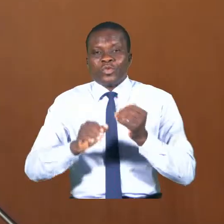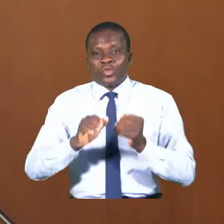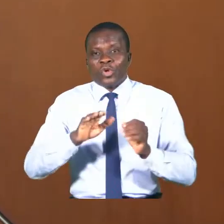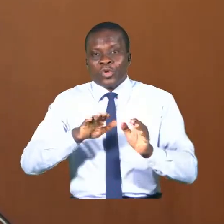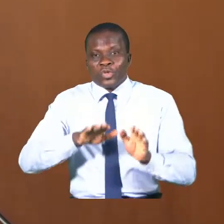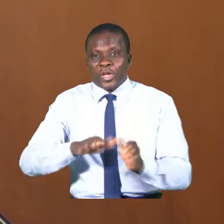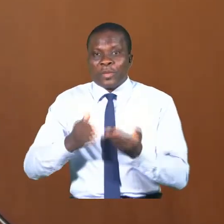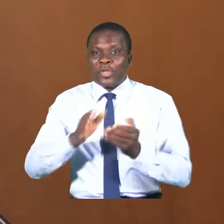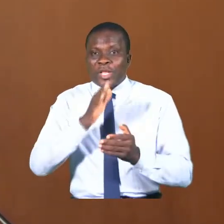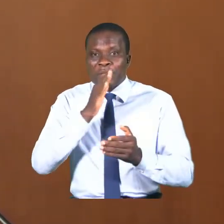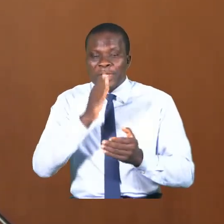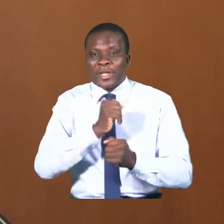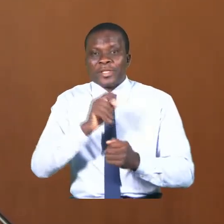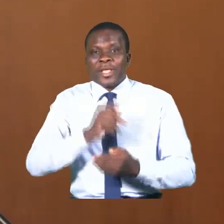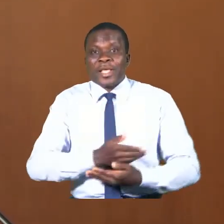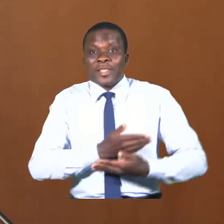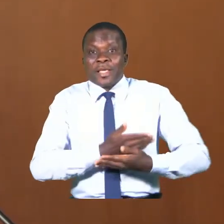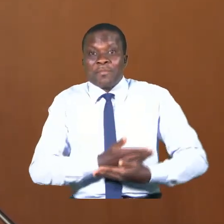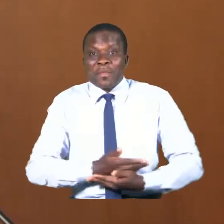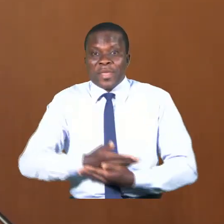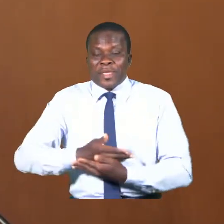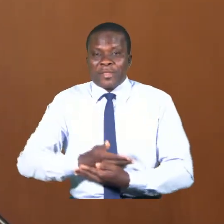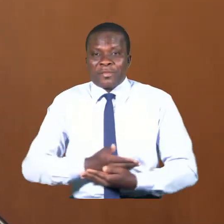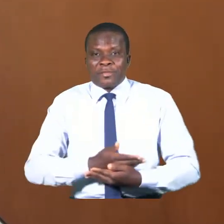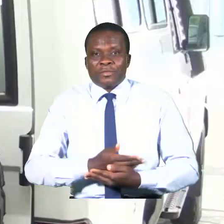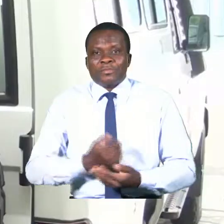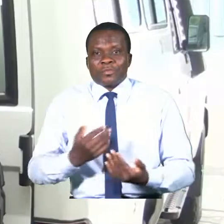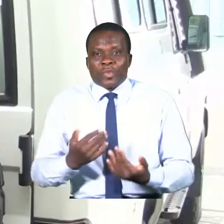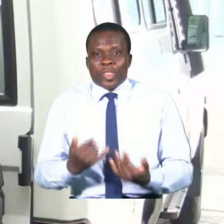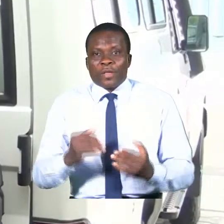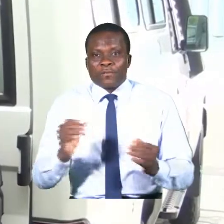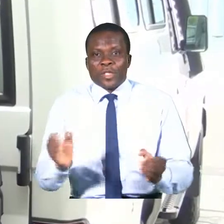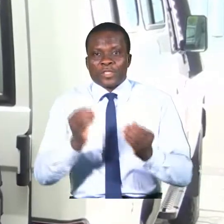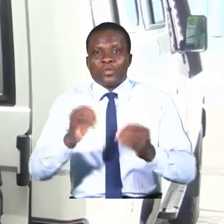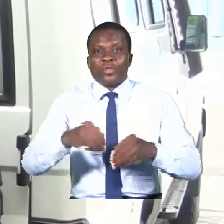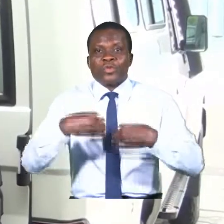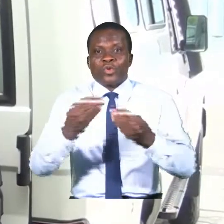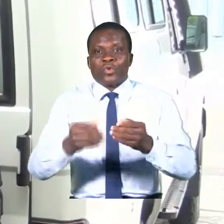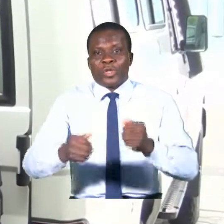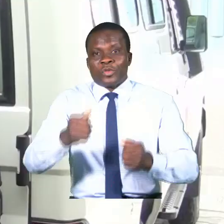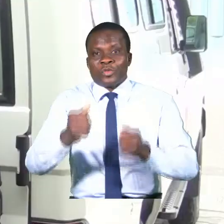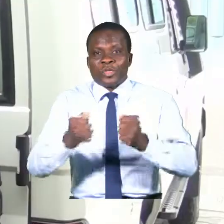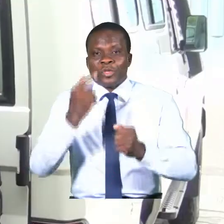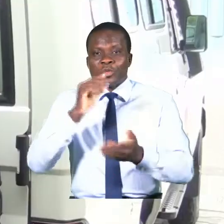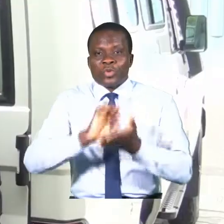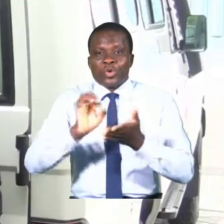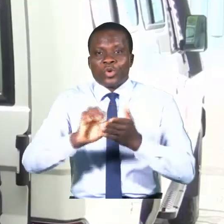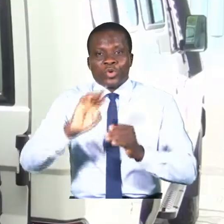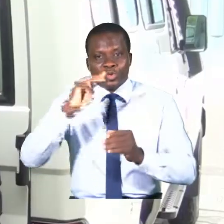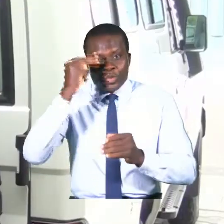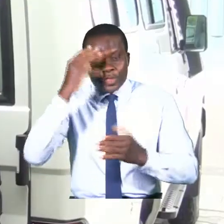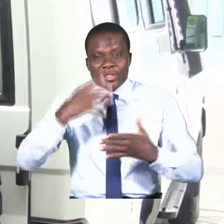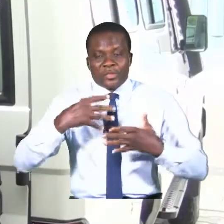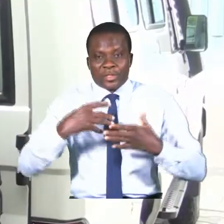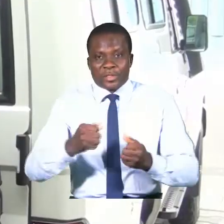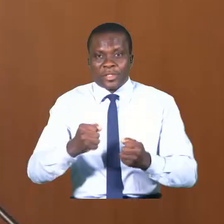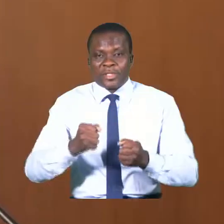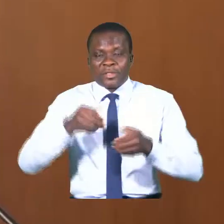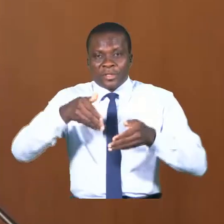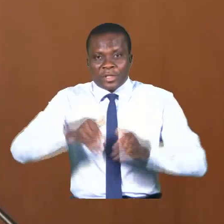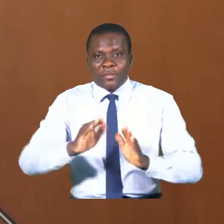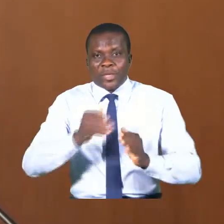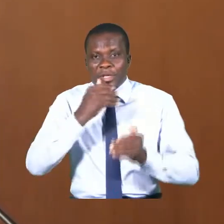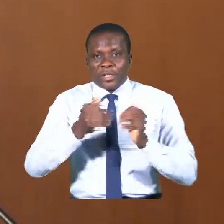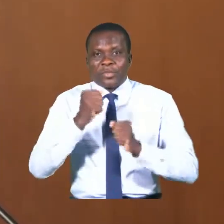et néonatale. La présente cérémonie de remise d'une ambulance pour le compte du ministère de la Santé permet d